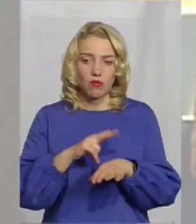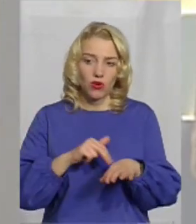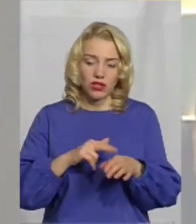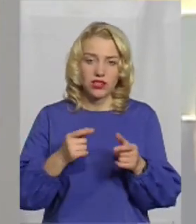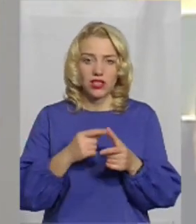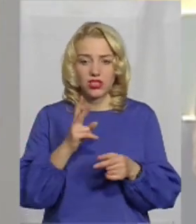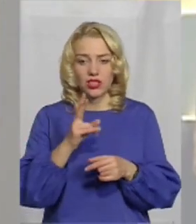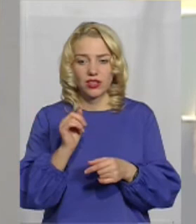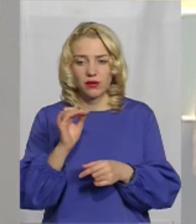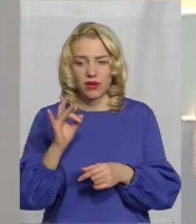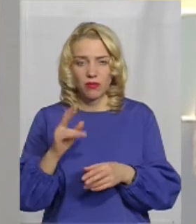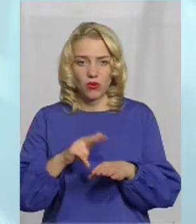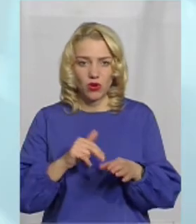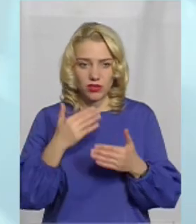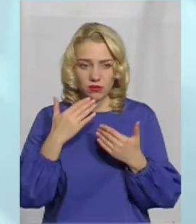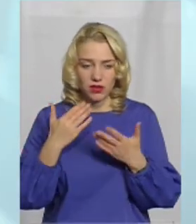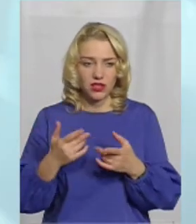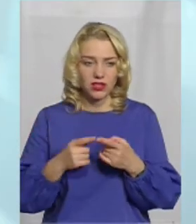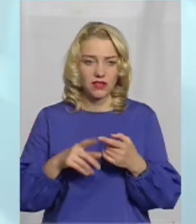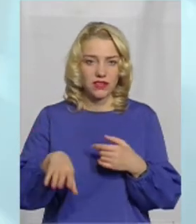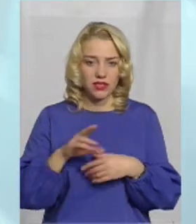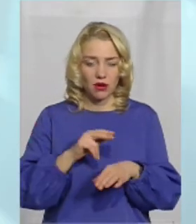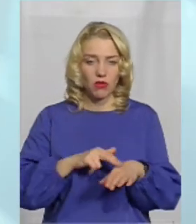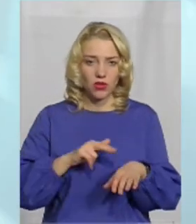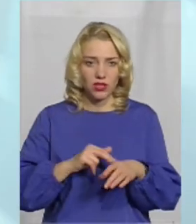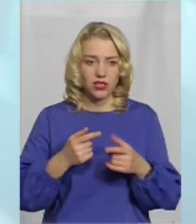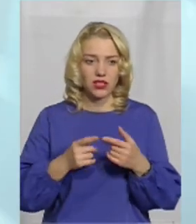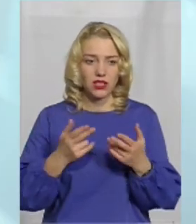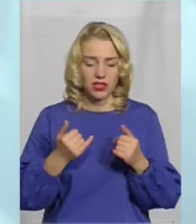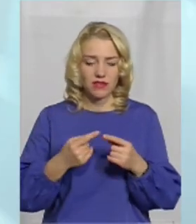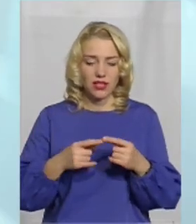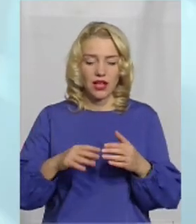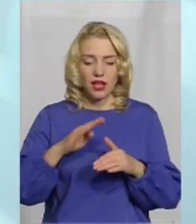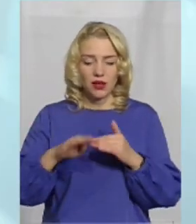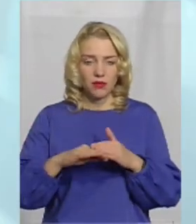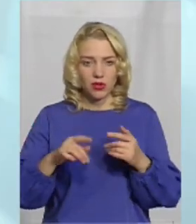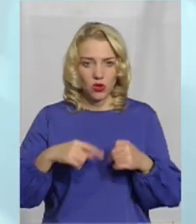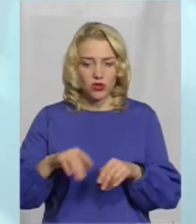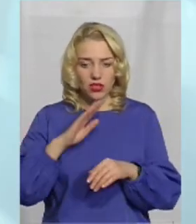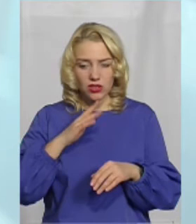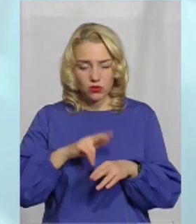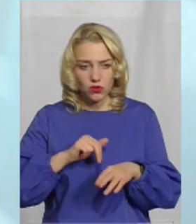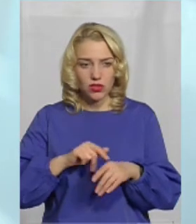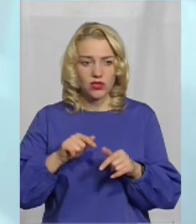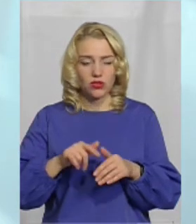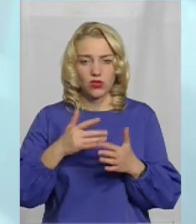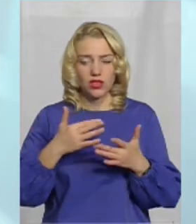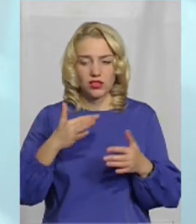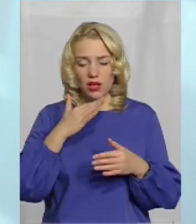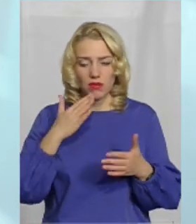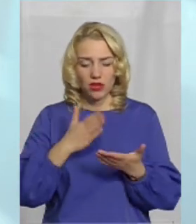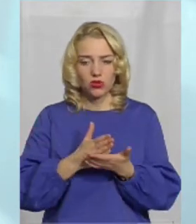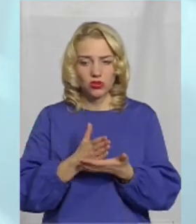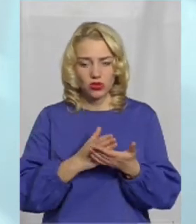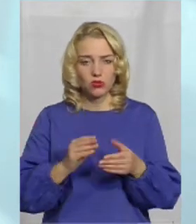кіберполіція, яка в інтернеті? Це все поліція, це все підрозділи нашої поліції. Тут дуже багато різних служб